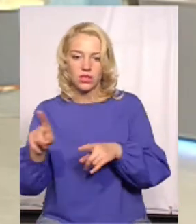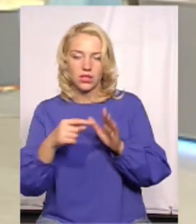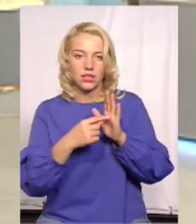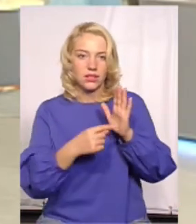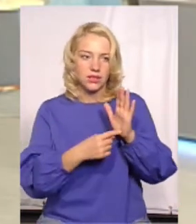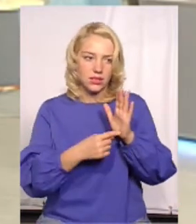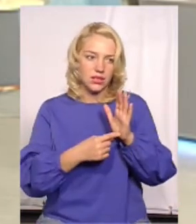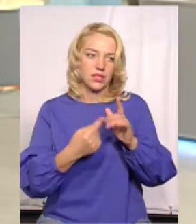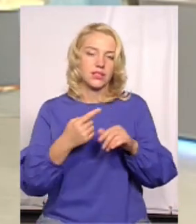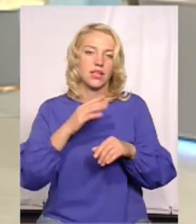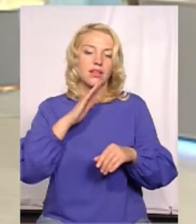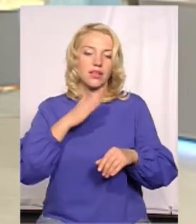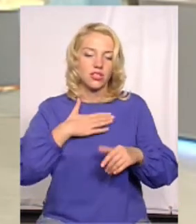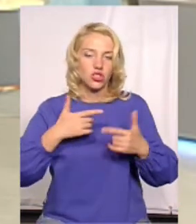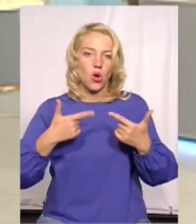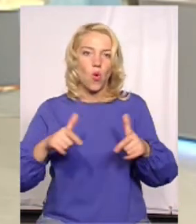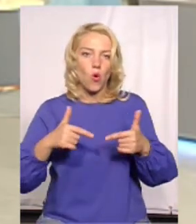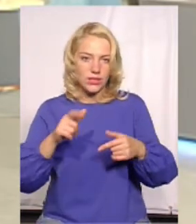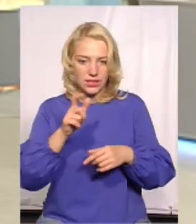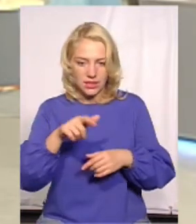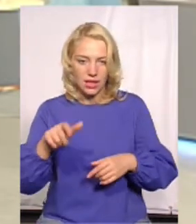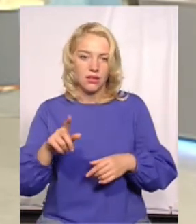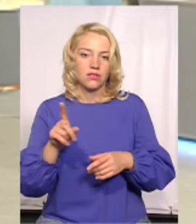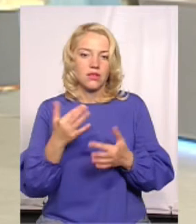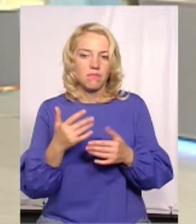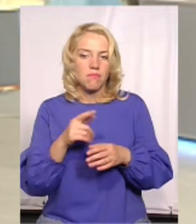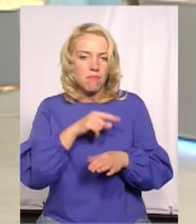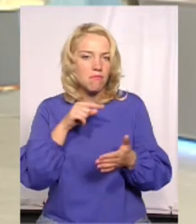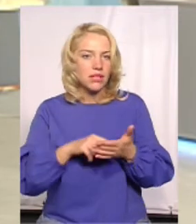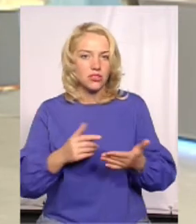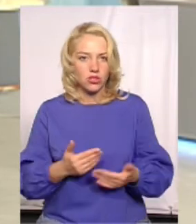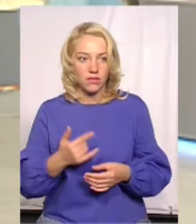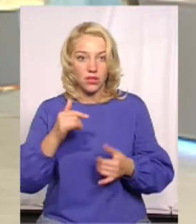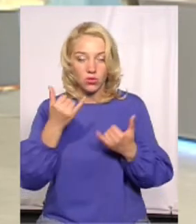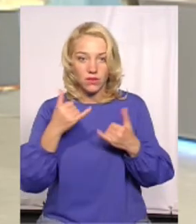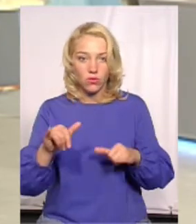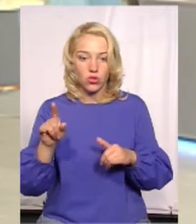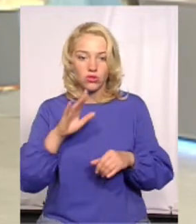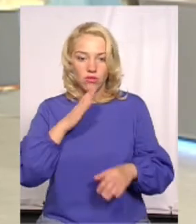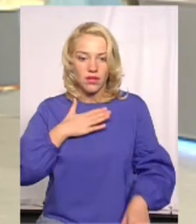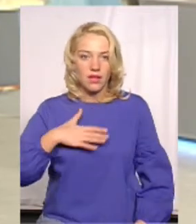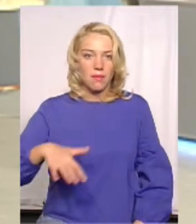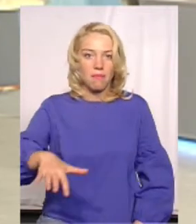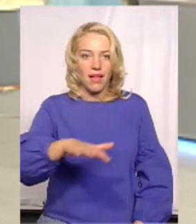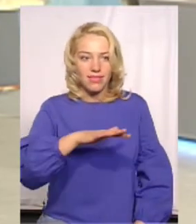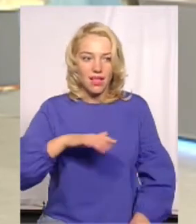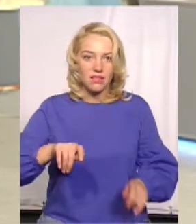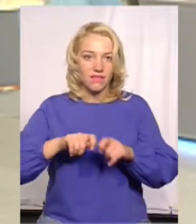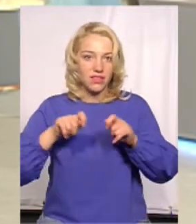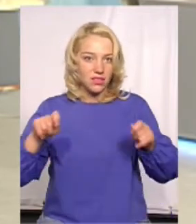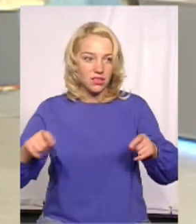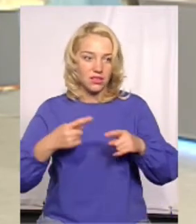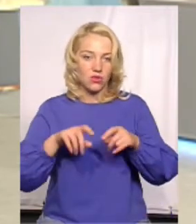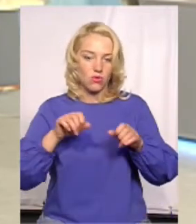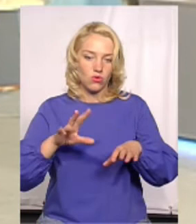діляться те з нами, і гості міста. Коли водиш, їх дивує наш Майдан, що він відкритий, на ньому абсолютно нормально